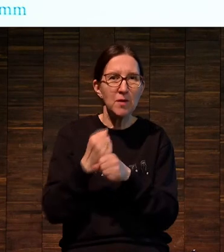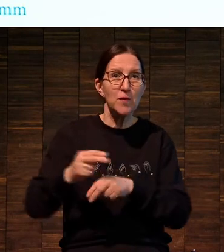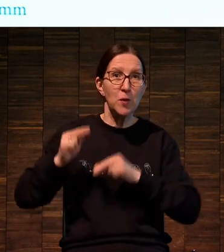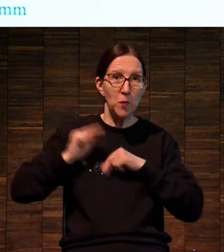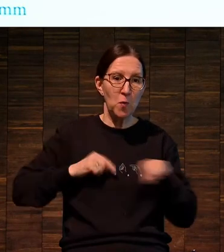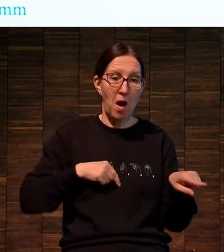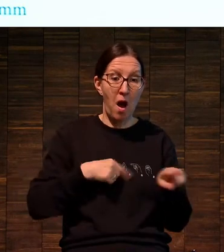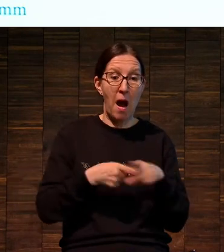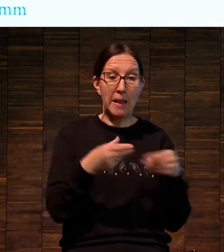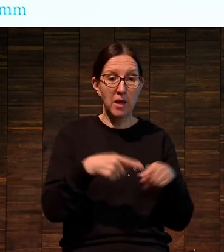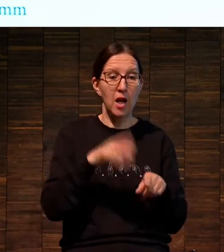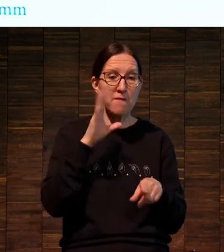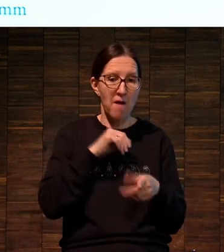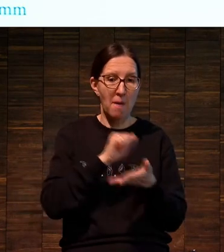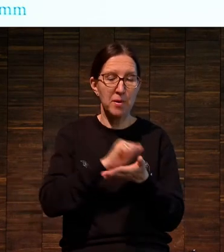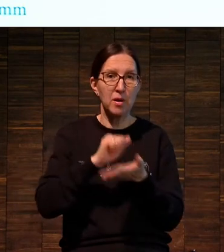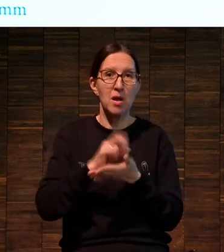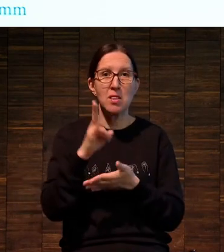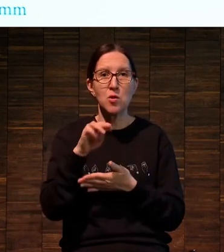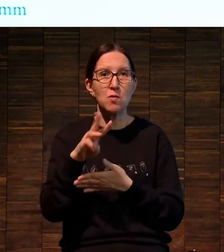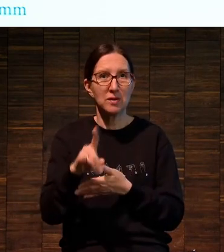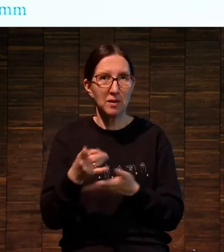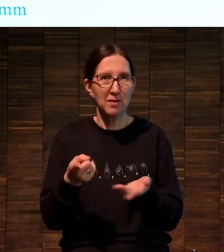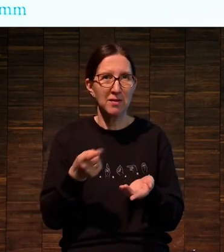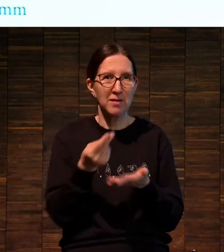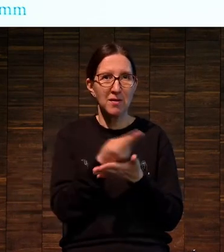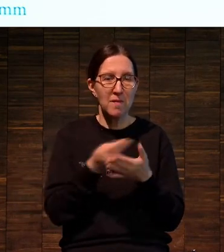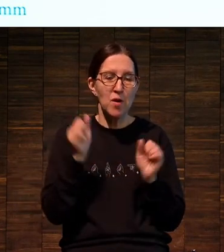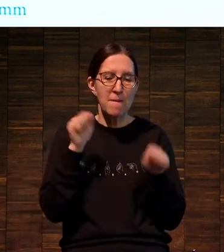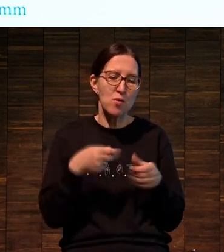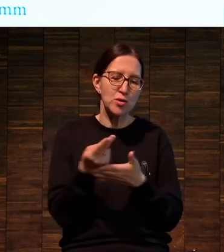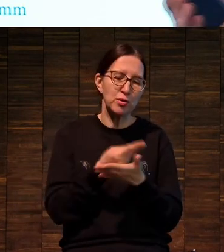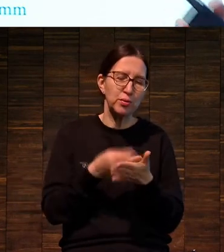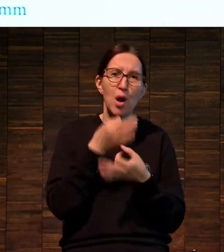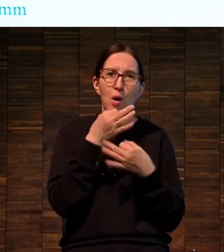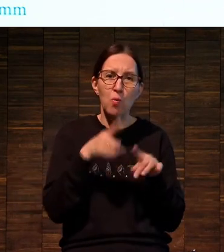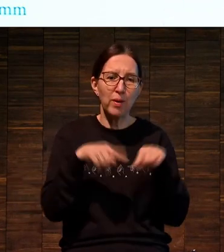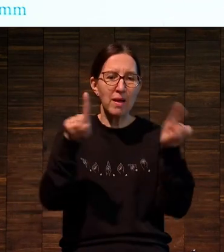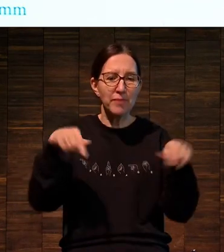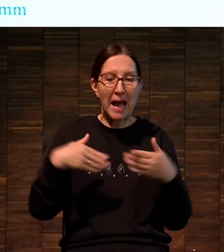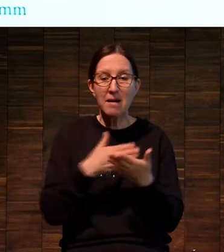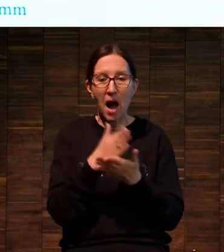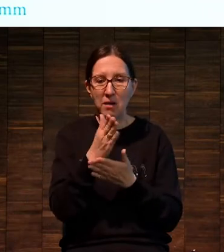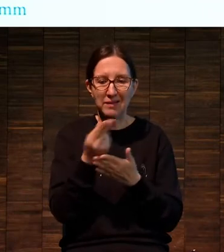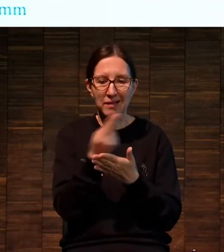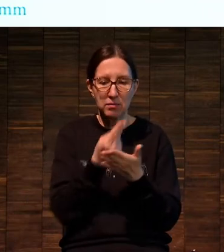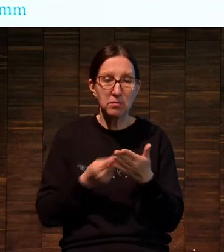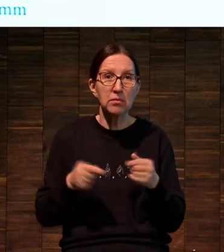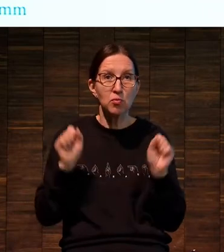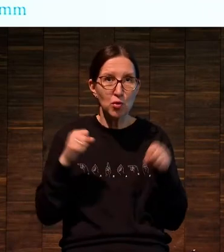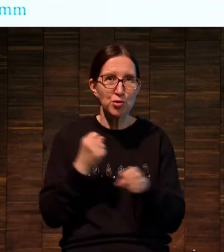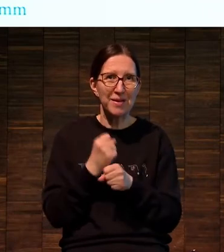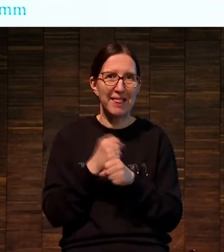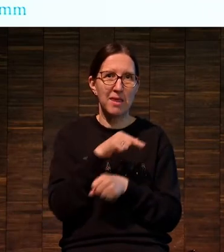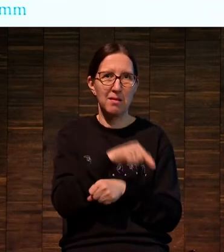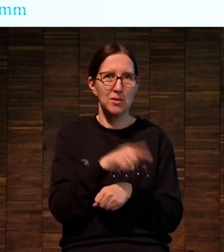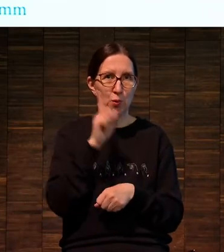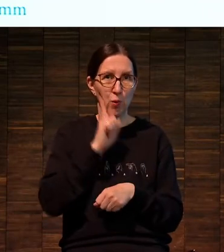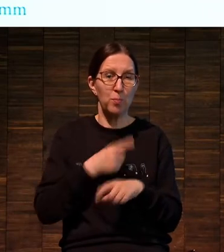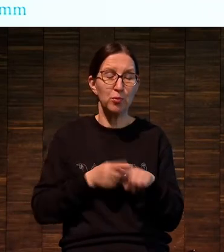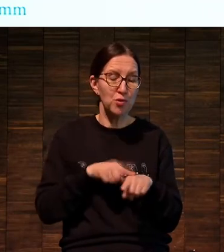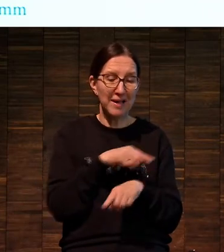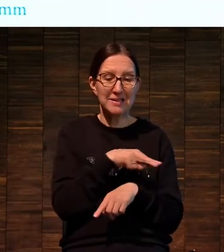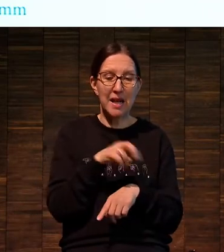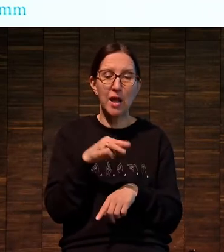напечатать ноты. При помощи литографии можно было рисовать любые карты, рисованные карты. То есть литография